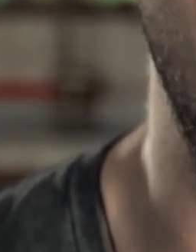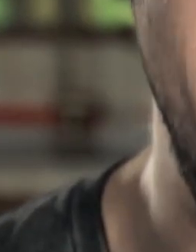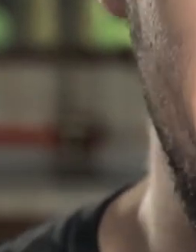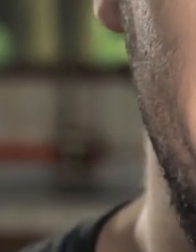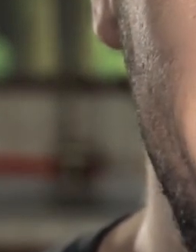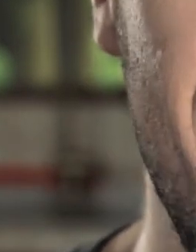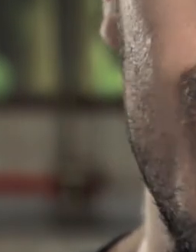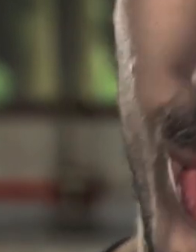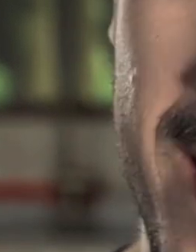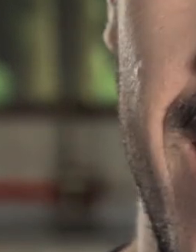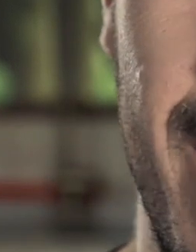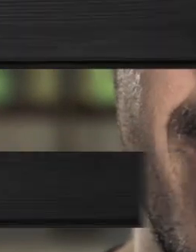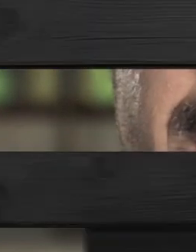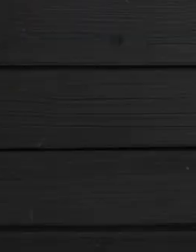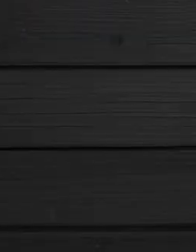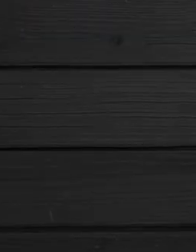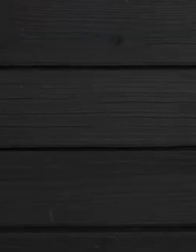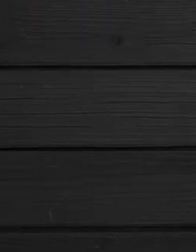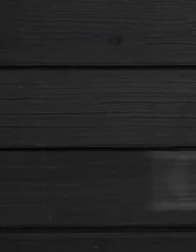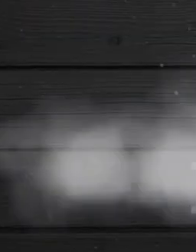Καλώς ήρθατε στο Kitchen Lab